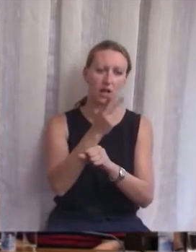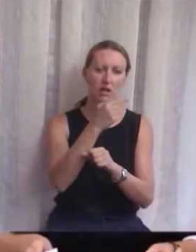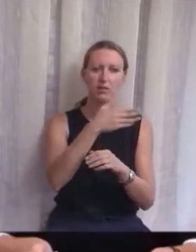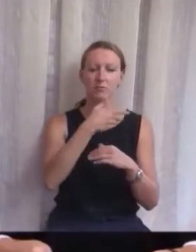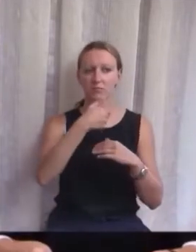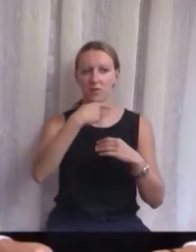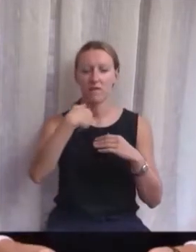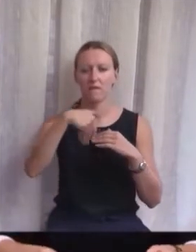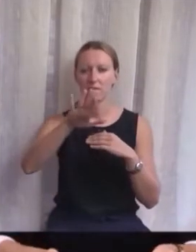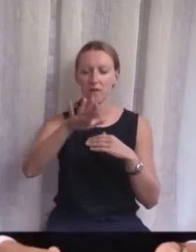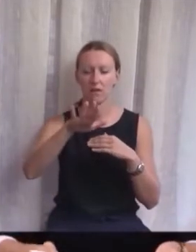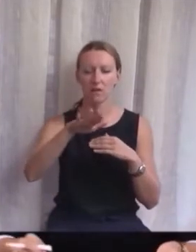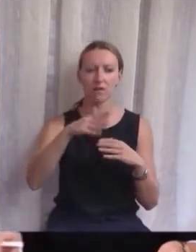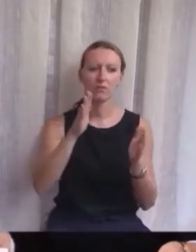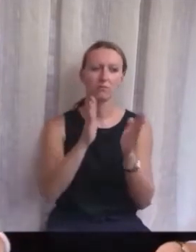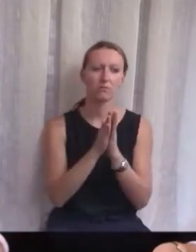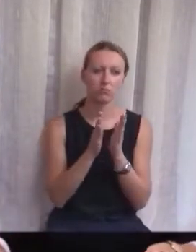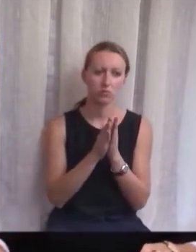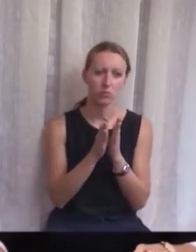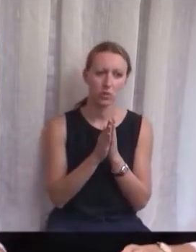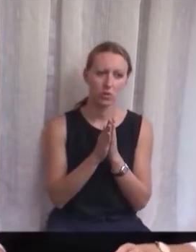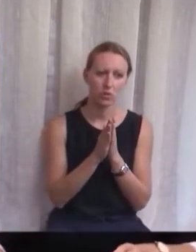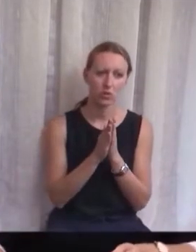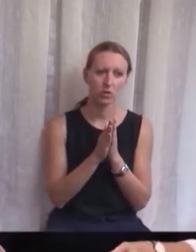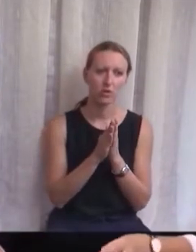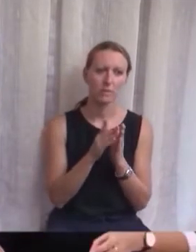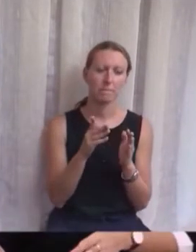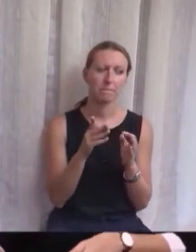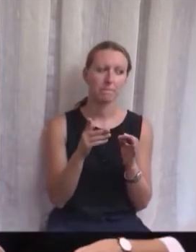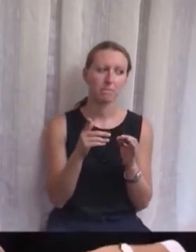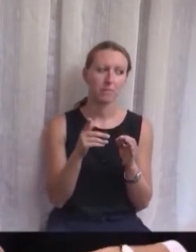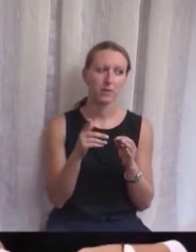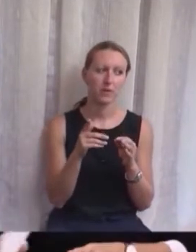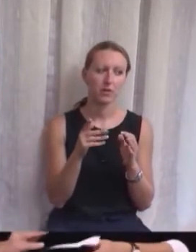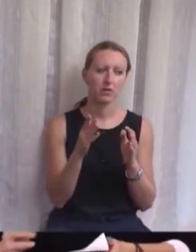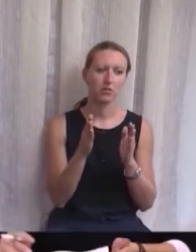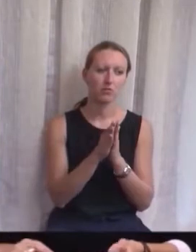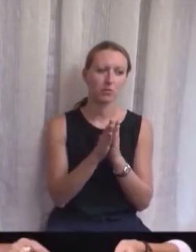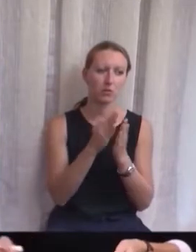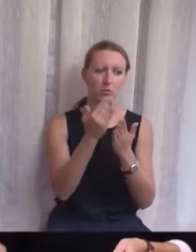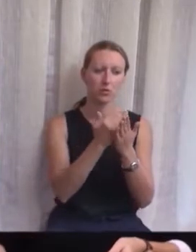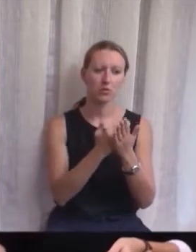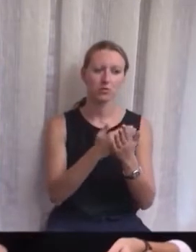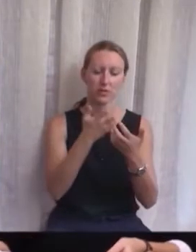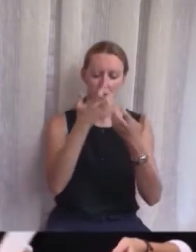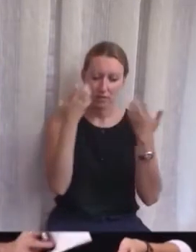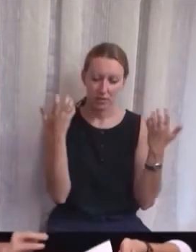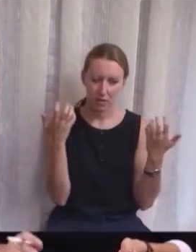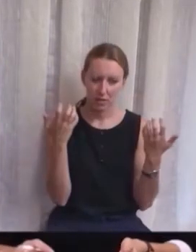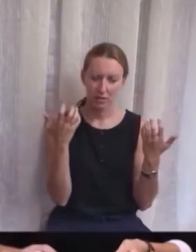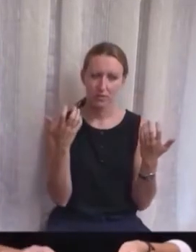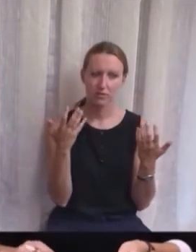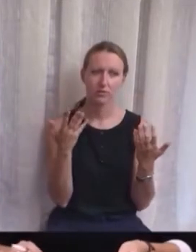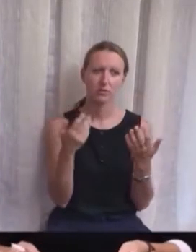sjednice. Molim vas, postupak je jasan po tom članku,